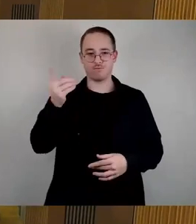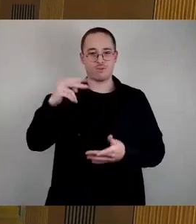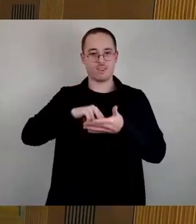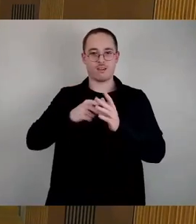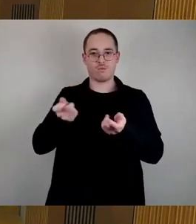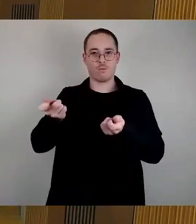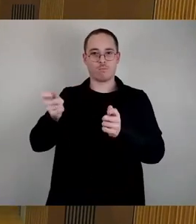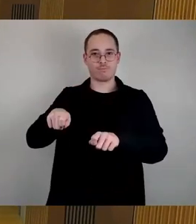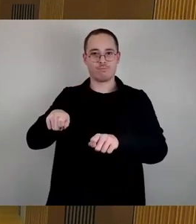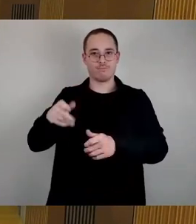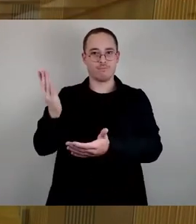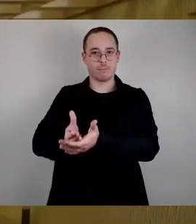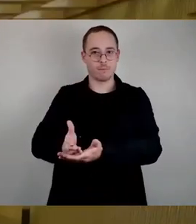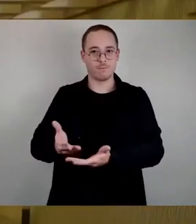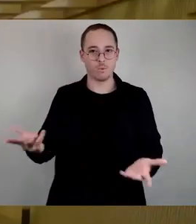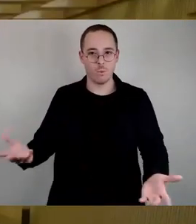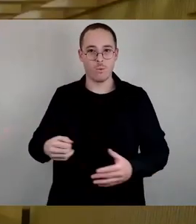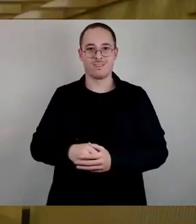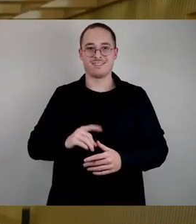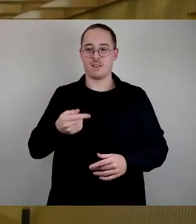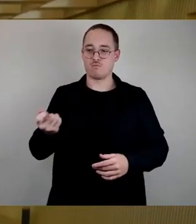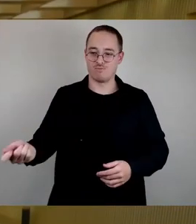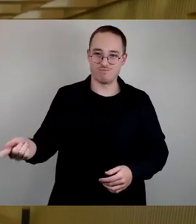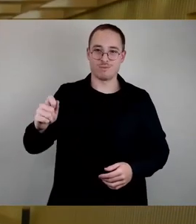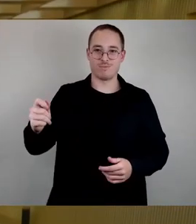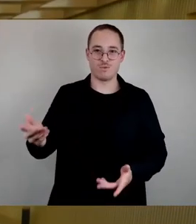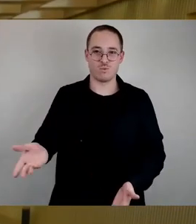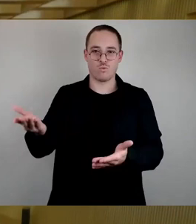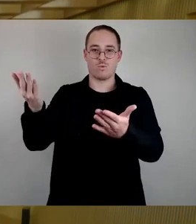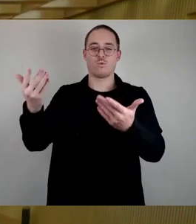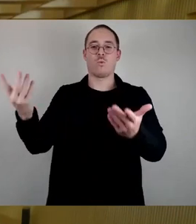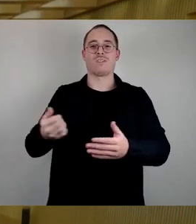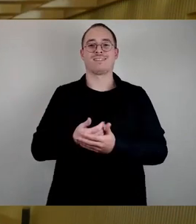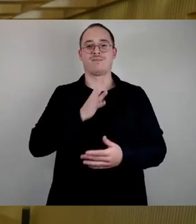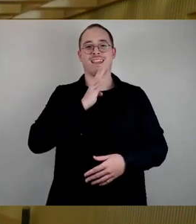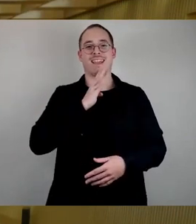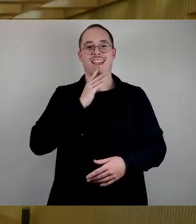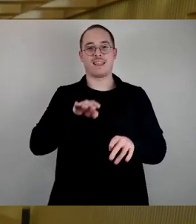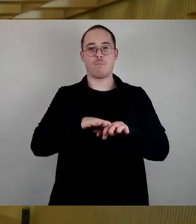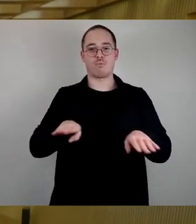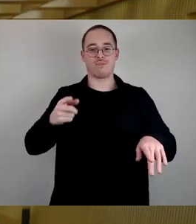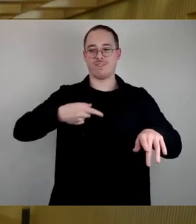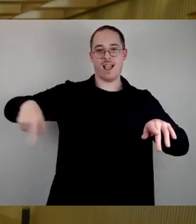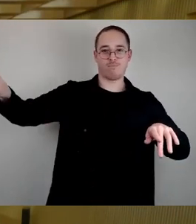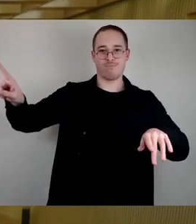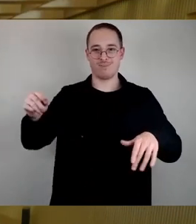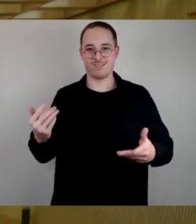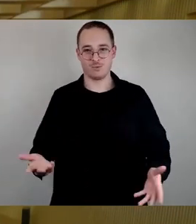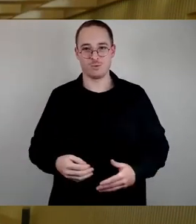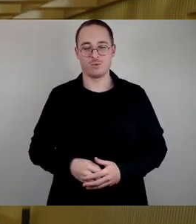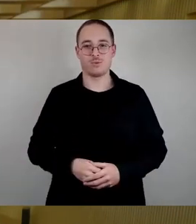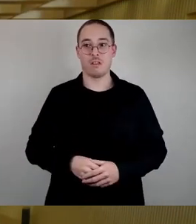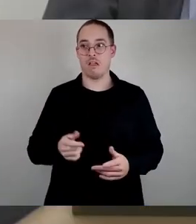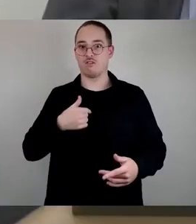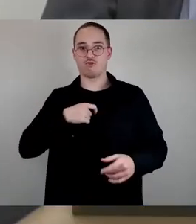und muss dann erneut in Gang gesetzt werden. Das Rednerpult, das ist jetzt kein aktiver Eingriff von mir,